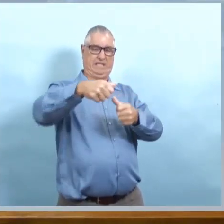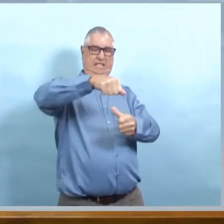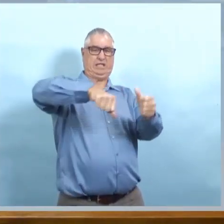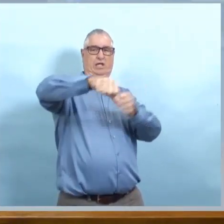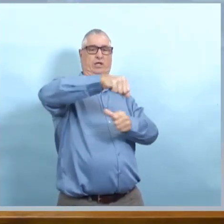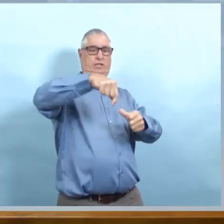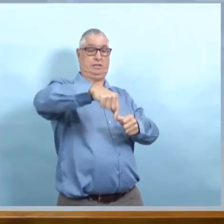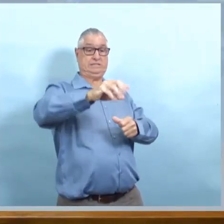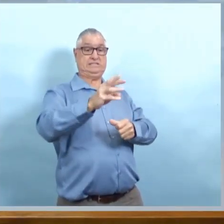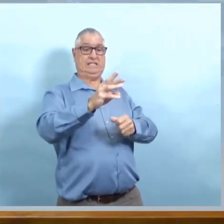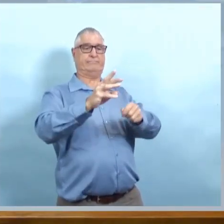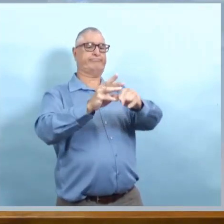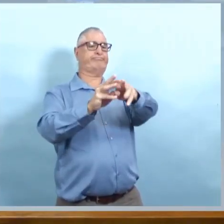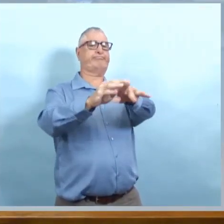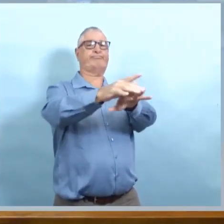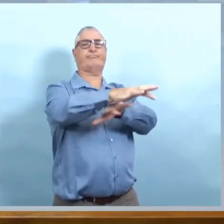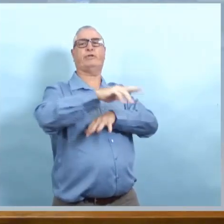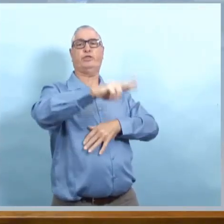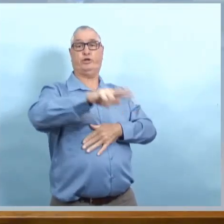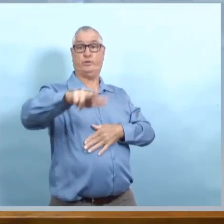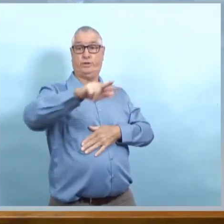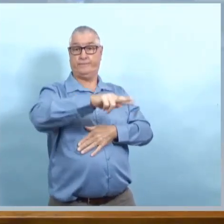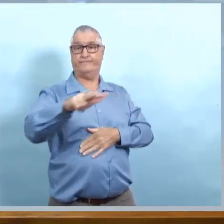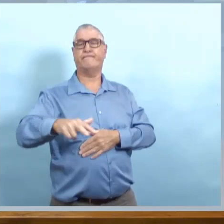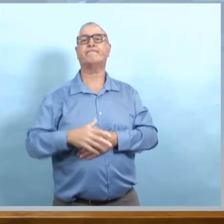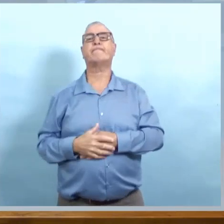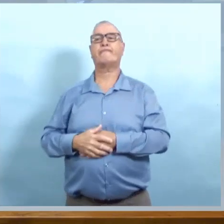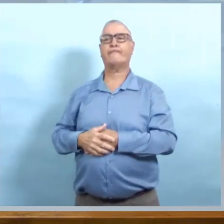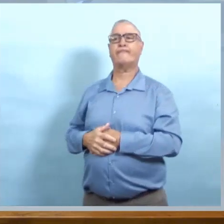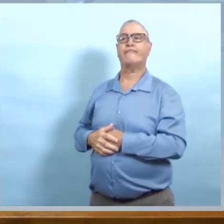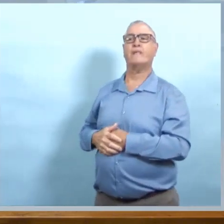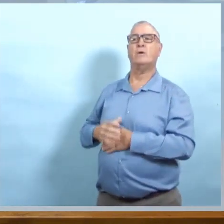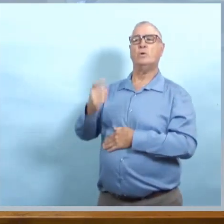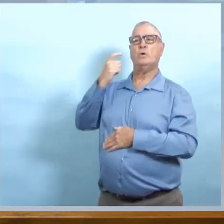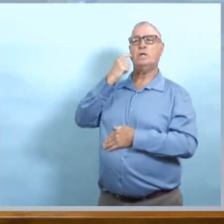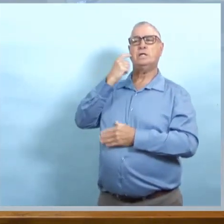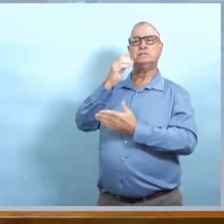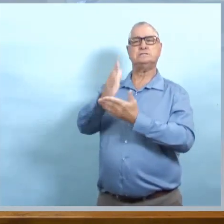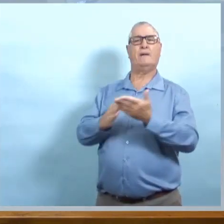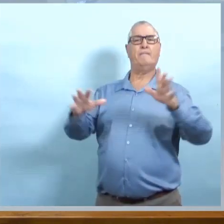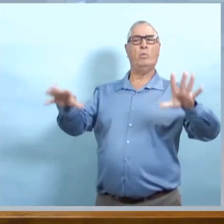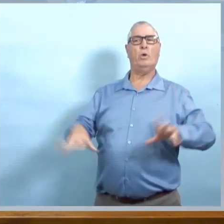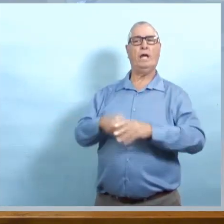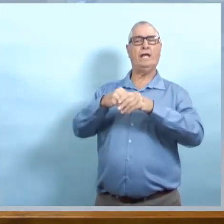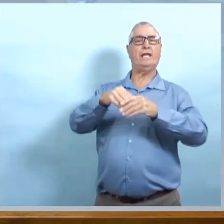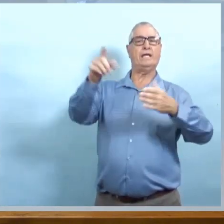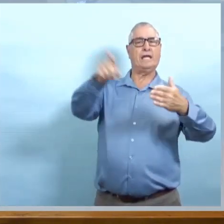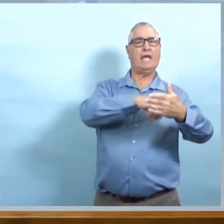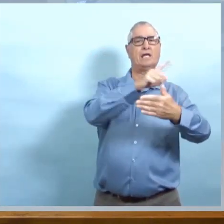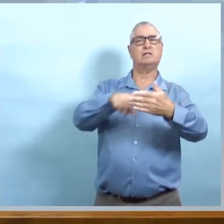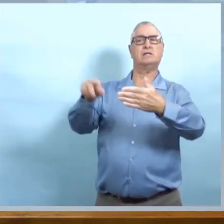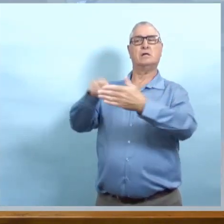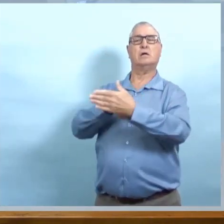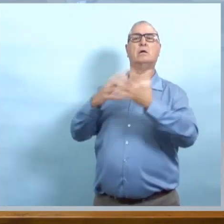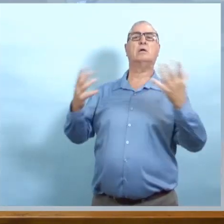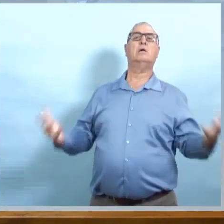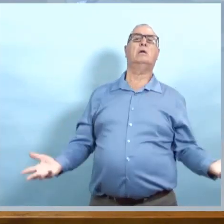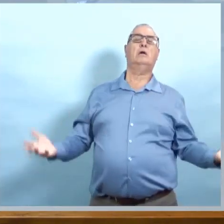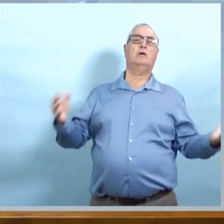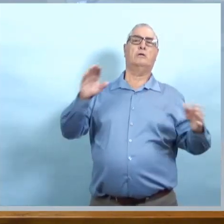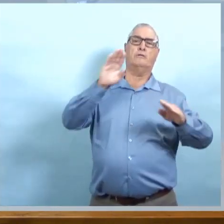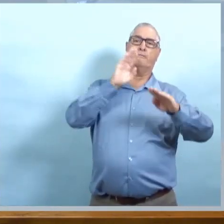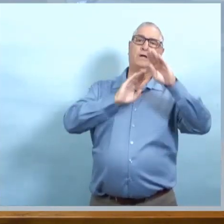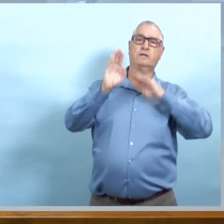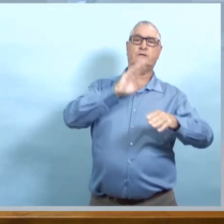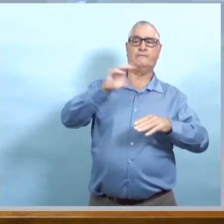à cette grappe. 33 cas en tout, dont 6 sont liés dans l'épidémiologie. Docteur Roussin, il y a beaucoup de